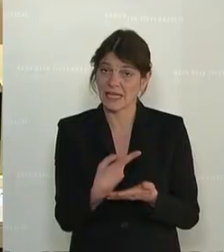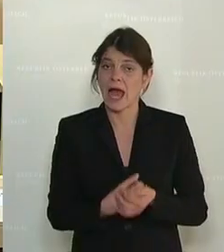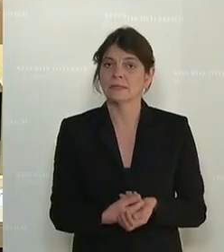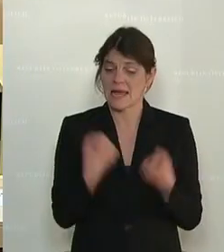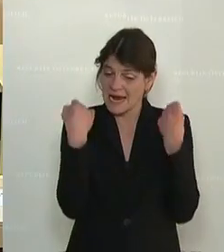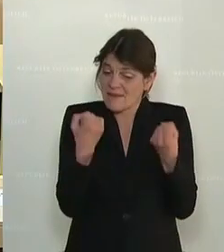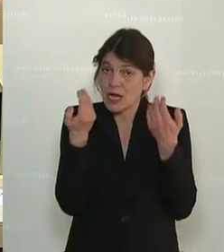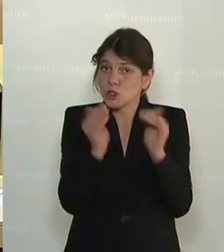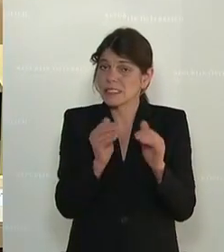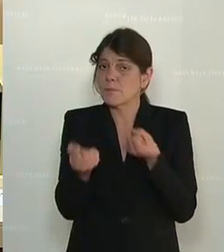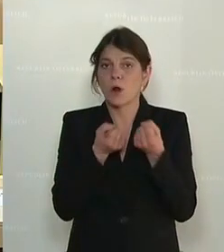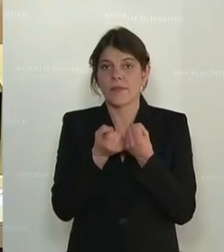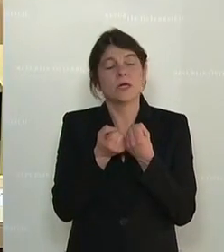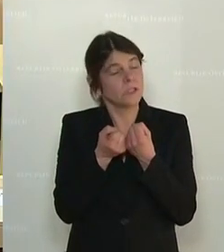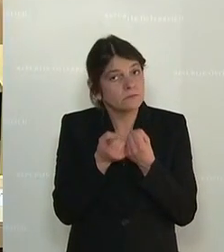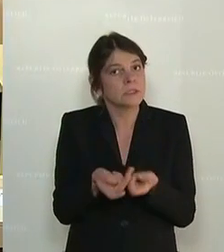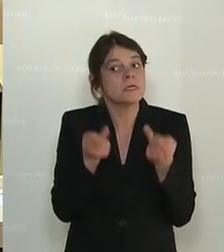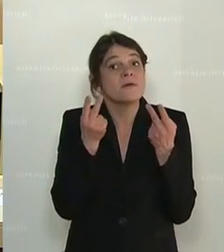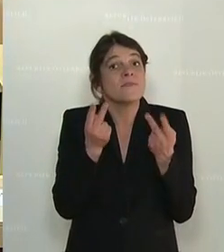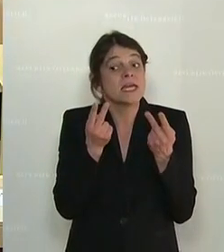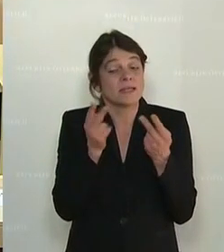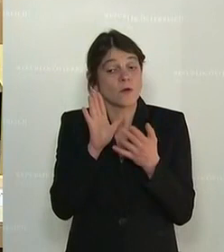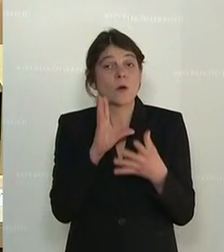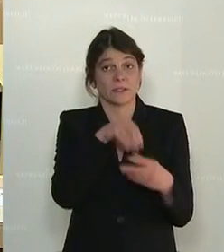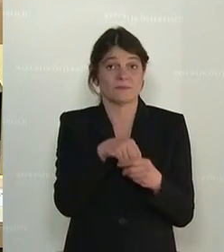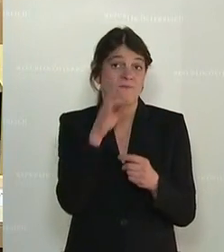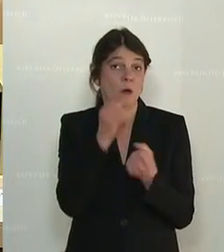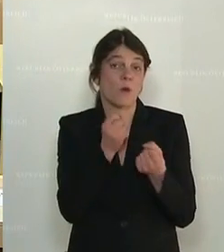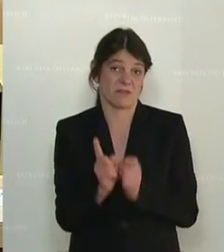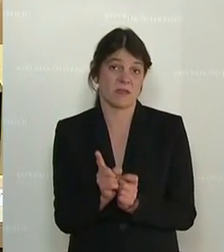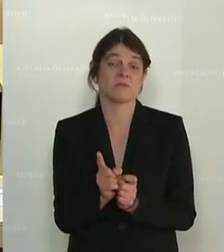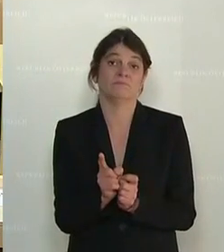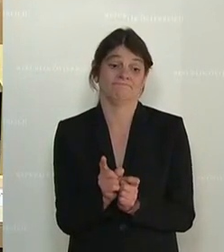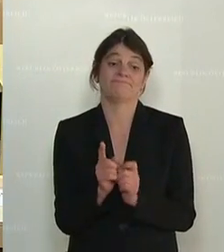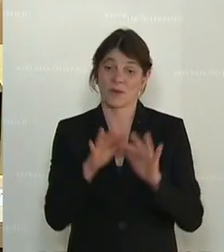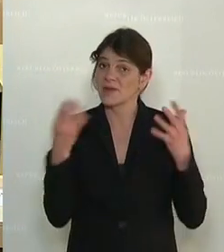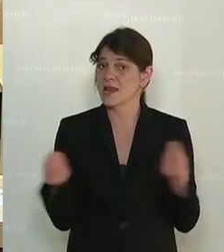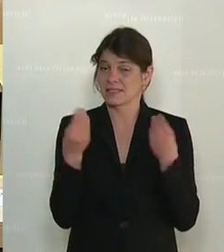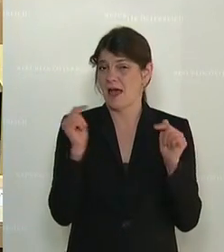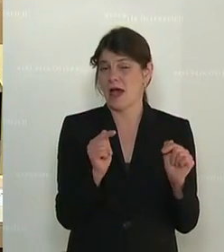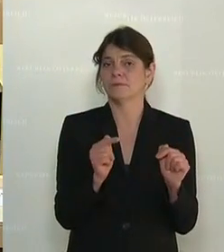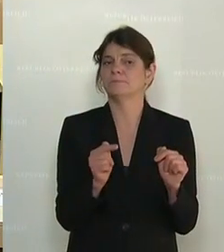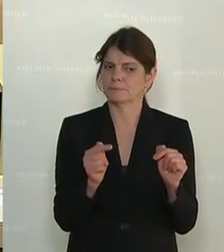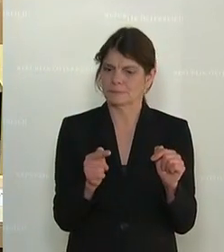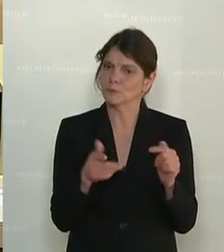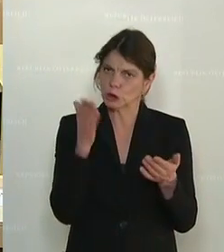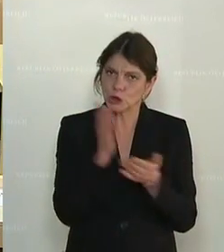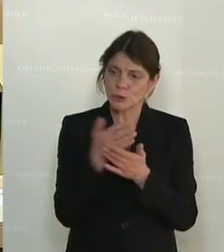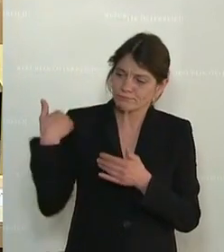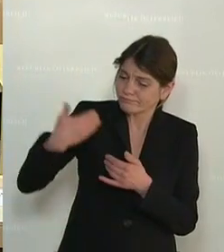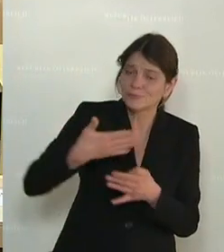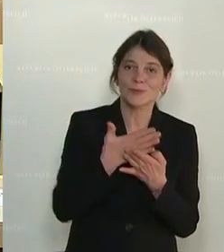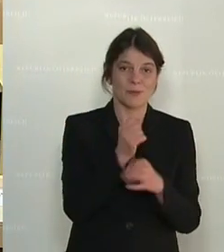Gewaltschutzpolitik ist für sie ein wichtiges Element der Frauenpolitik. Und vieles ist in diesem Zusammenhang bereits passiert.